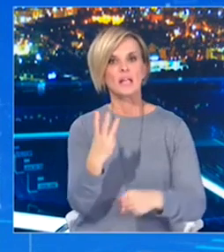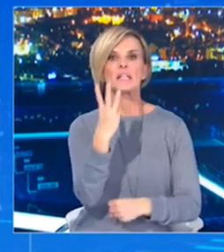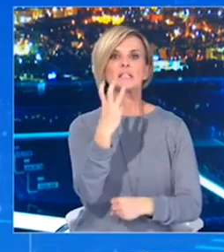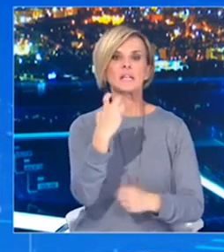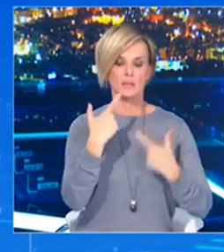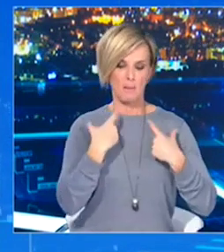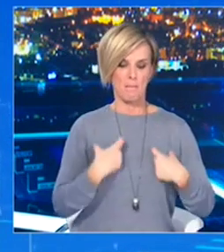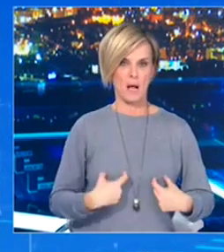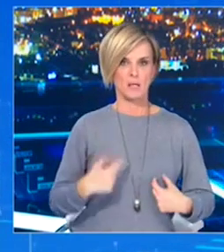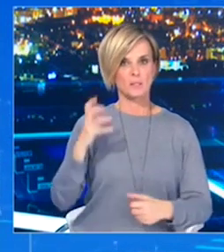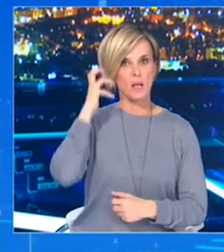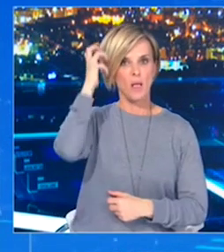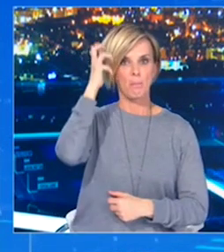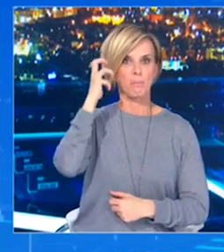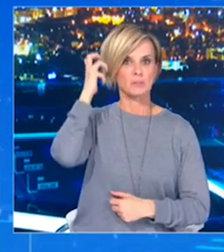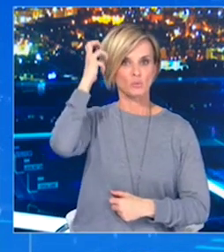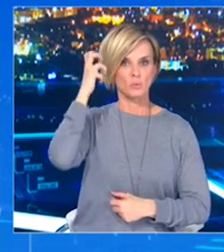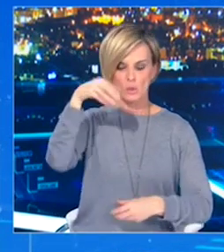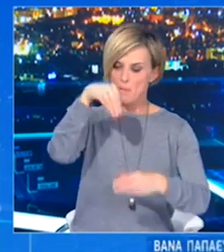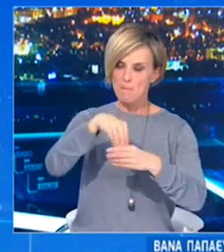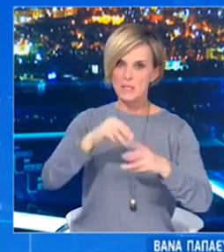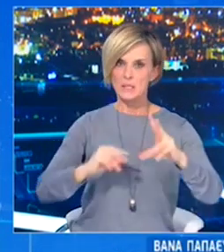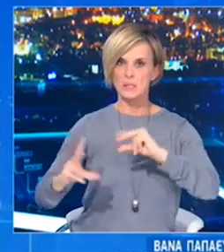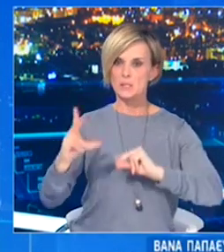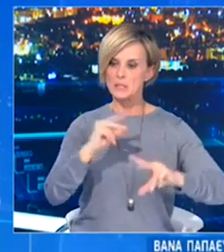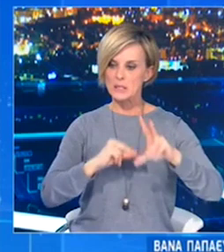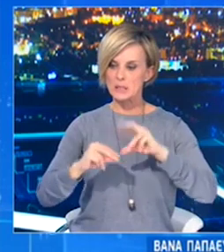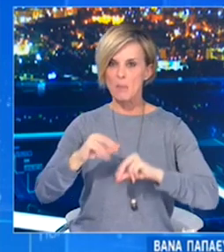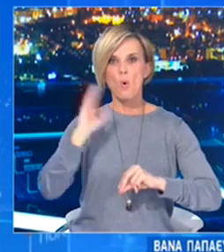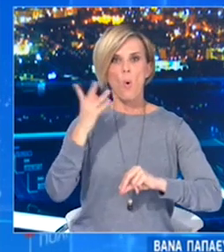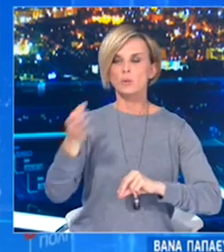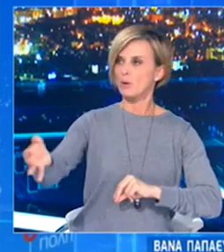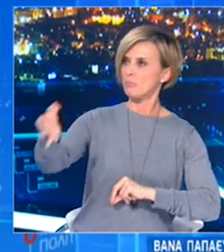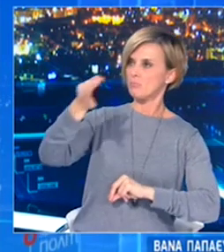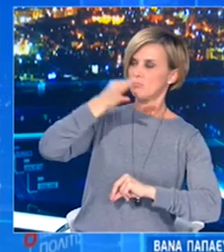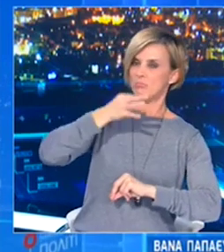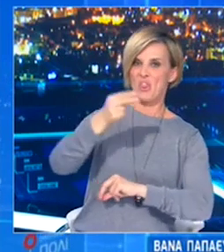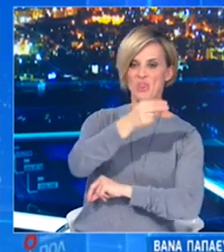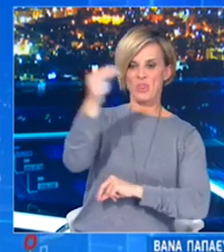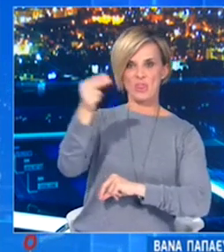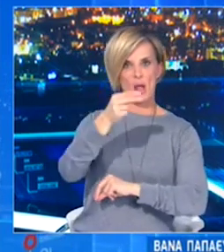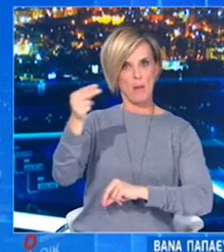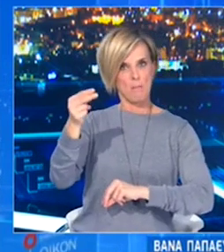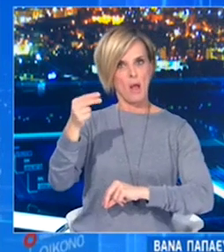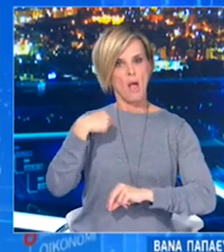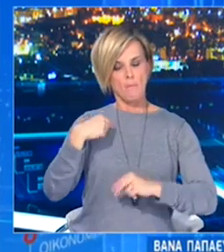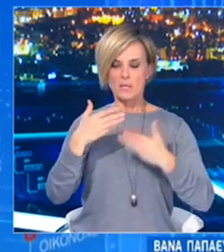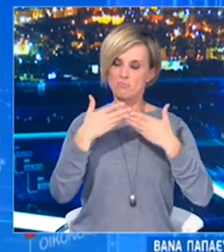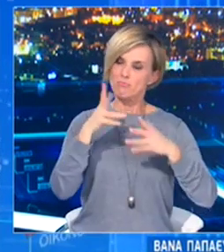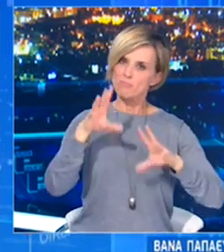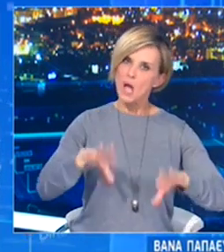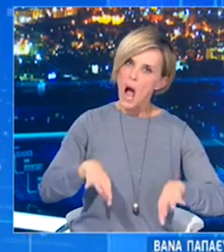επιστήμονες. Όταν μας στίθεται ένα θέμα, ξεκινάμε την συζήτηση, μια ανοιχτή επιστημονική συζήτηση από καθένας από εμάς,